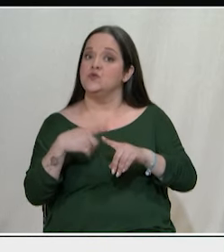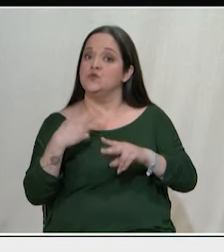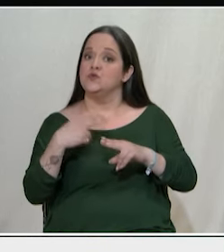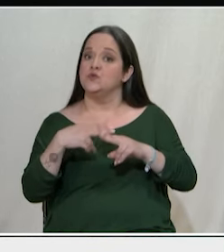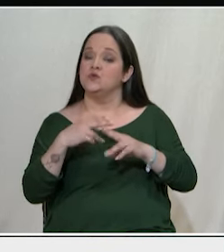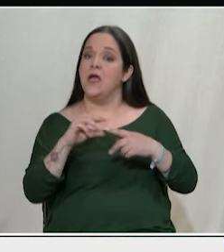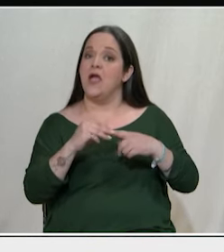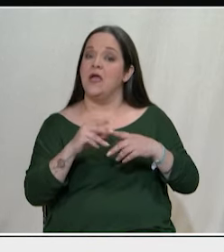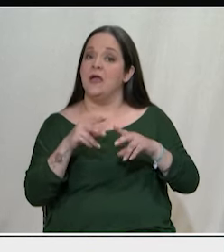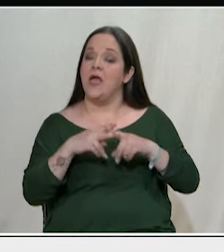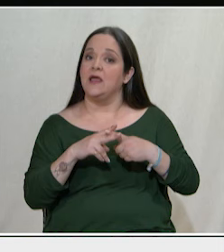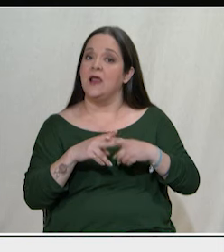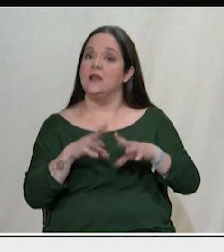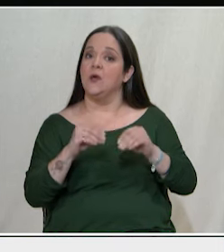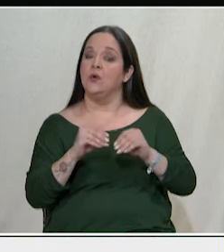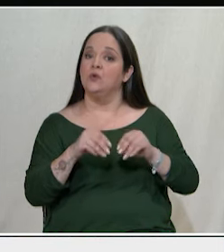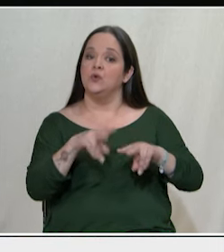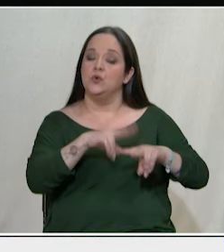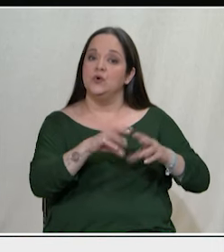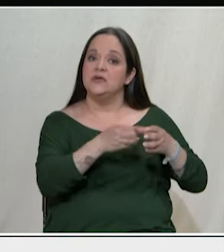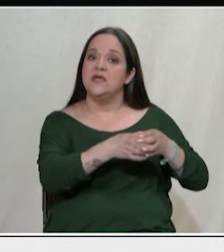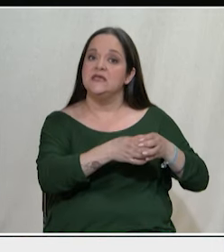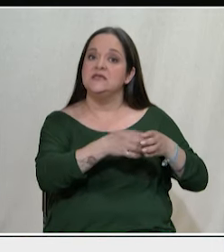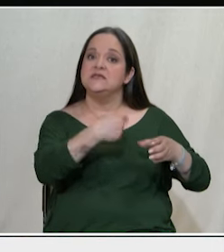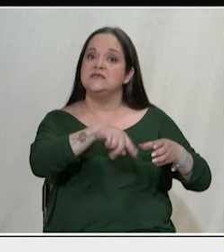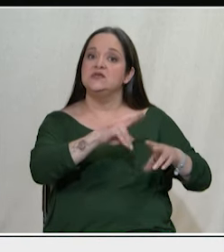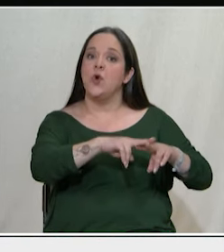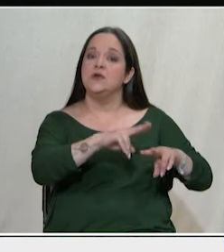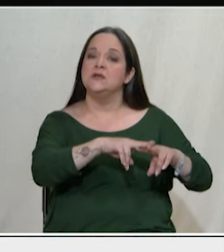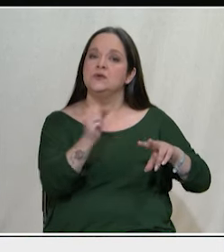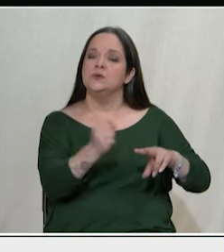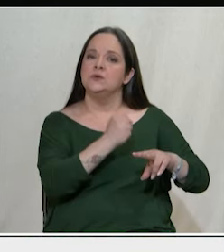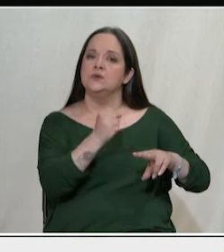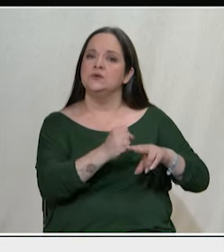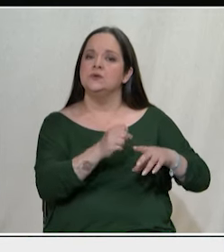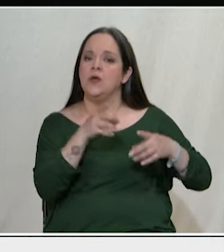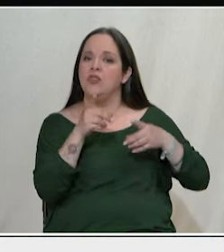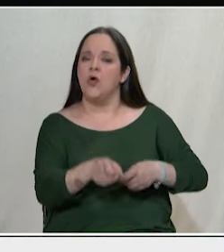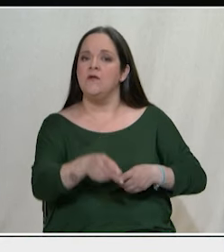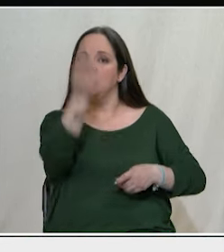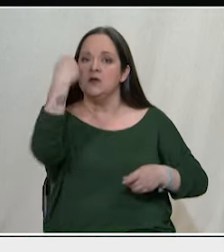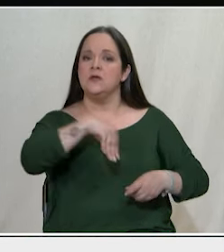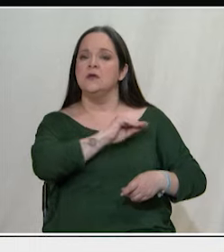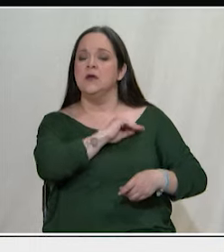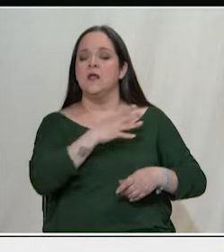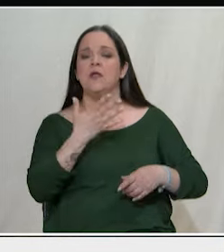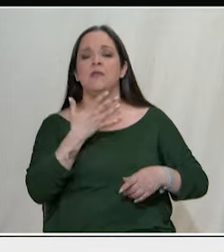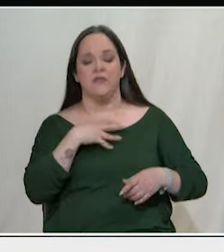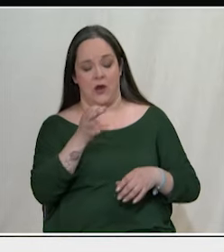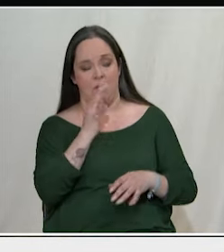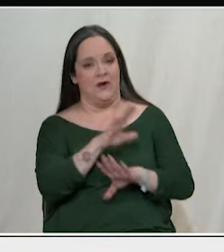χέρια των σιωνιστών για τη γενοκτονία του παλαιστινιακού λαού θέλω δηλαδή να πω για να ολοκληρώσω